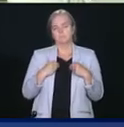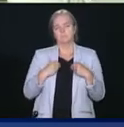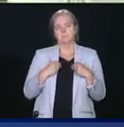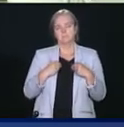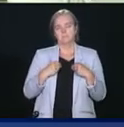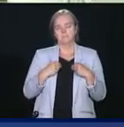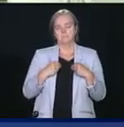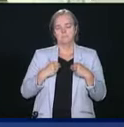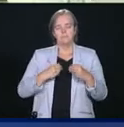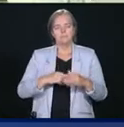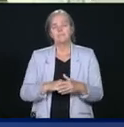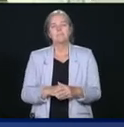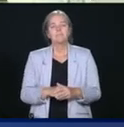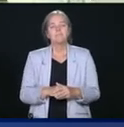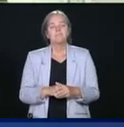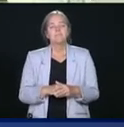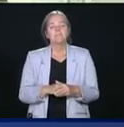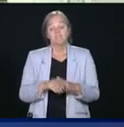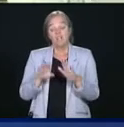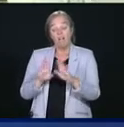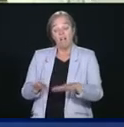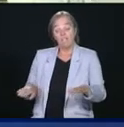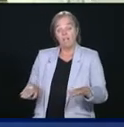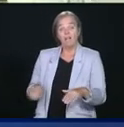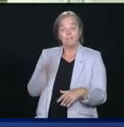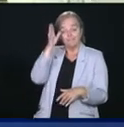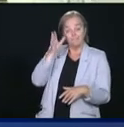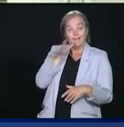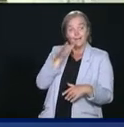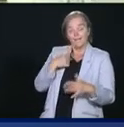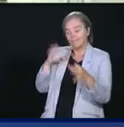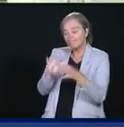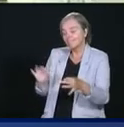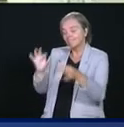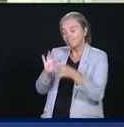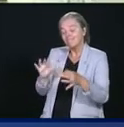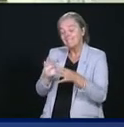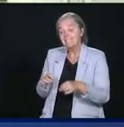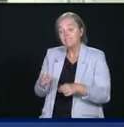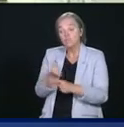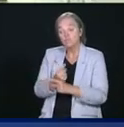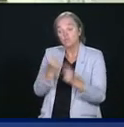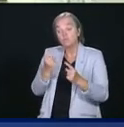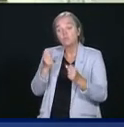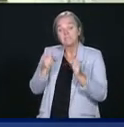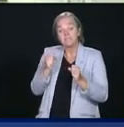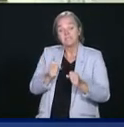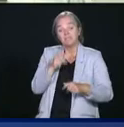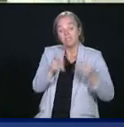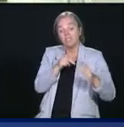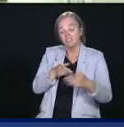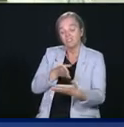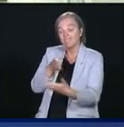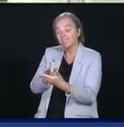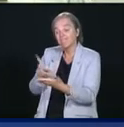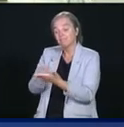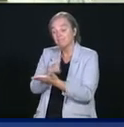à ces enfants qu'ils ou leurs amis pourraient être victimes de racisme. Il est temps.